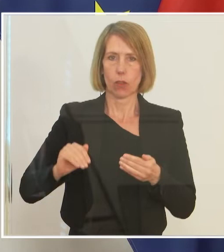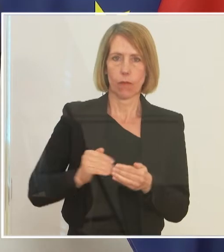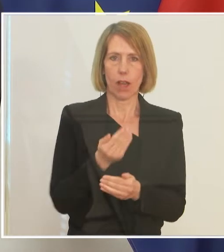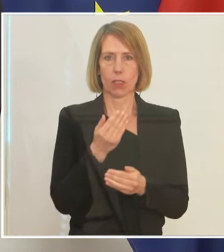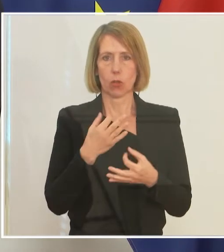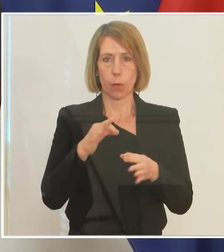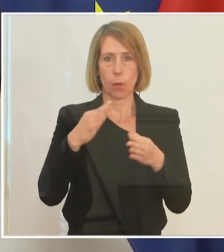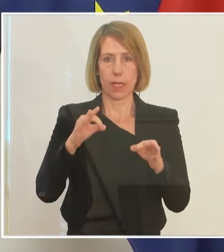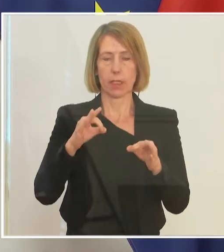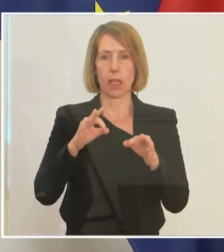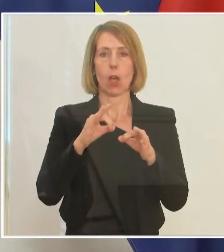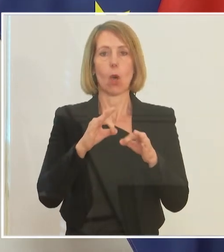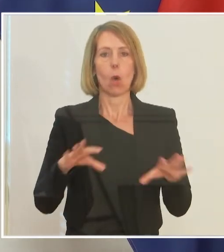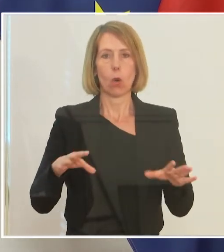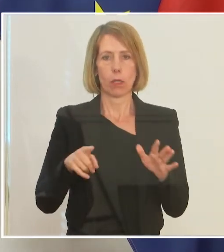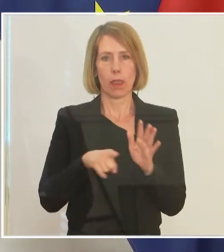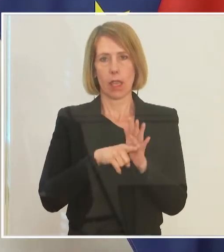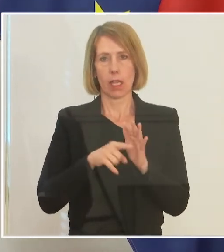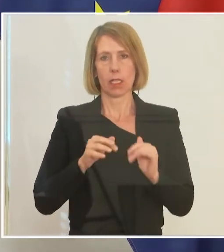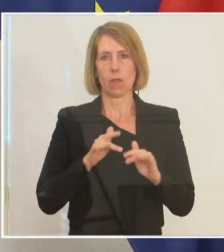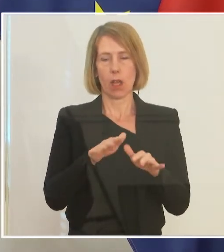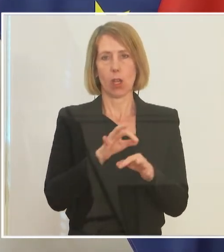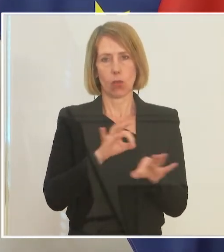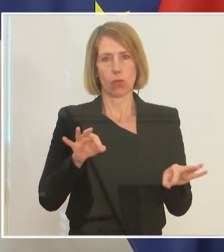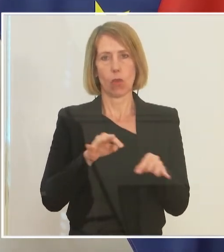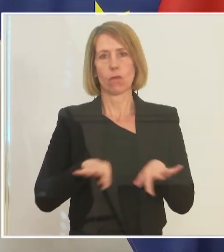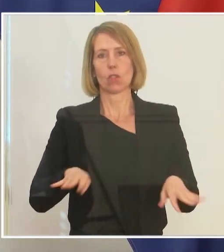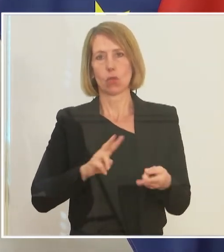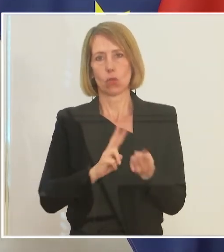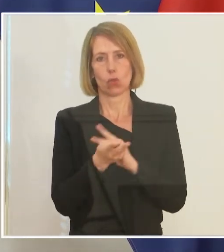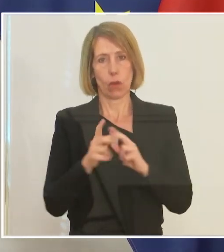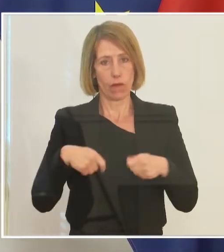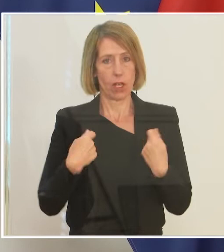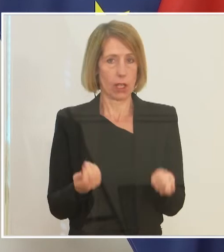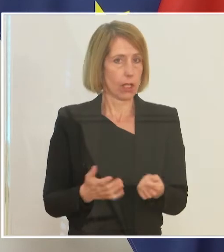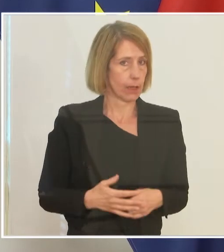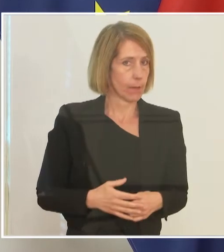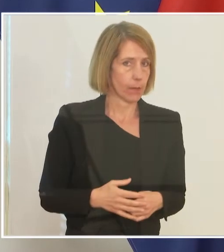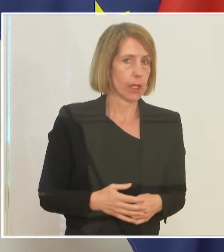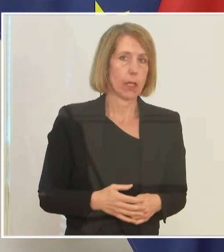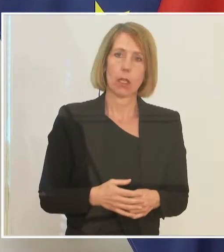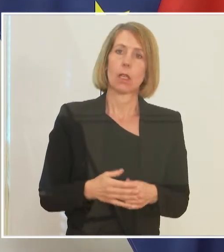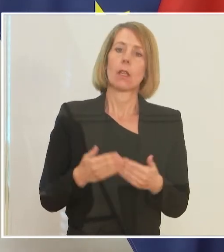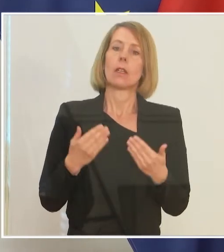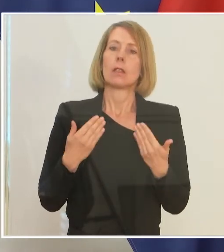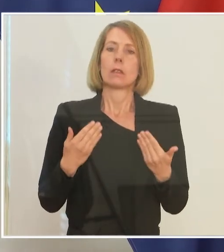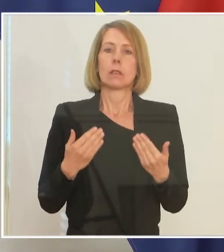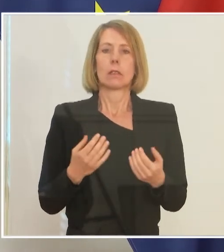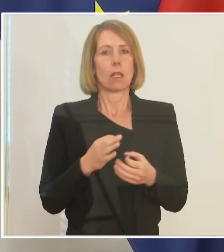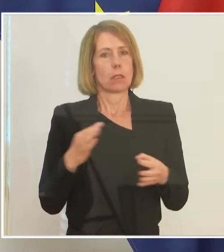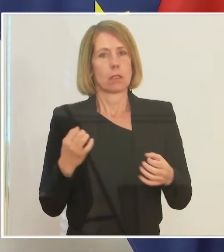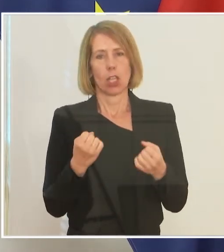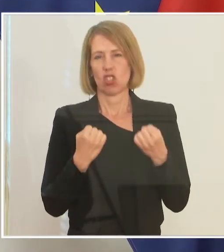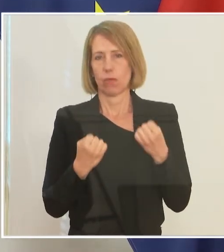dass es negative Auswirkungen für den Strukturwandel gibt. Weil das ist, glaube ich, das schwierig an dem